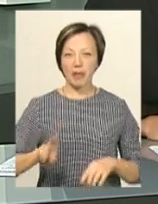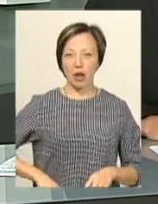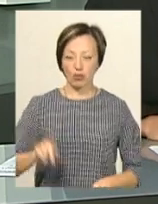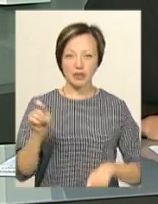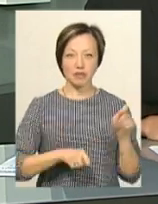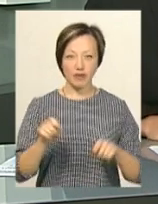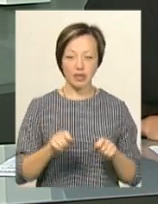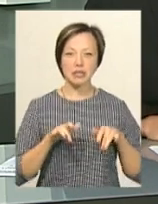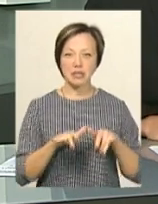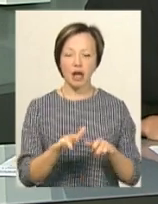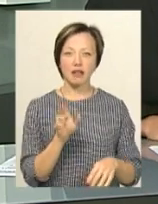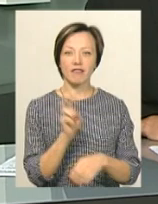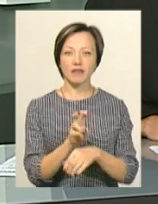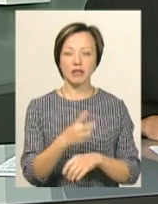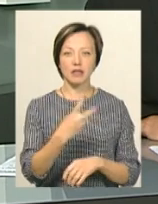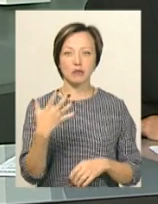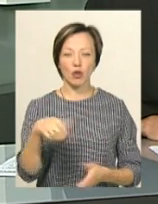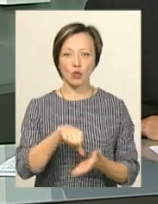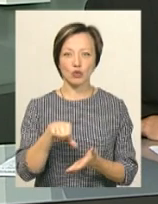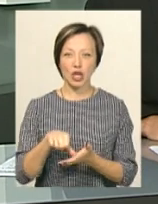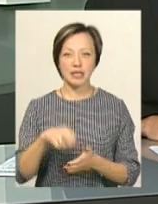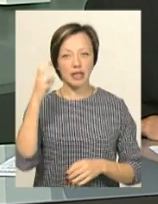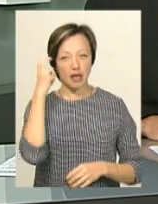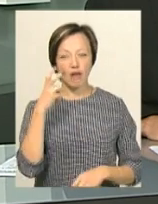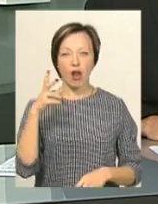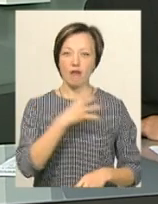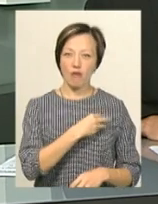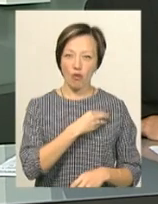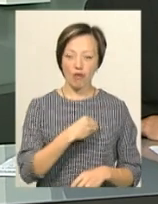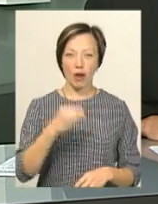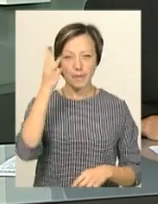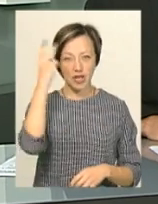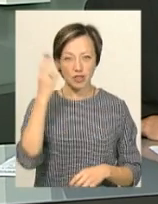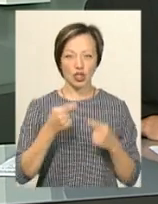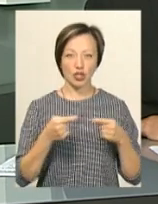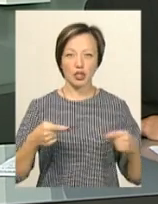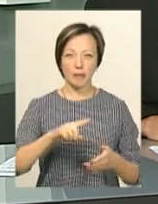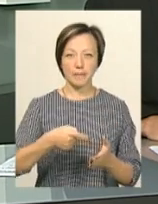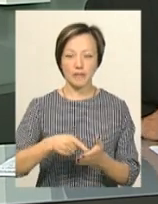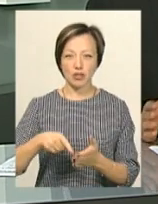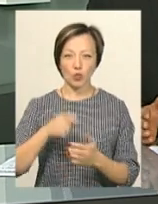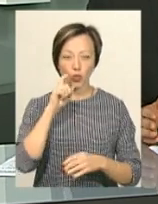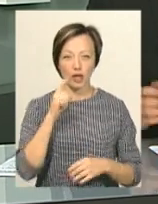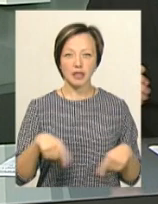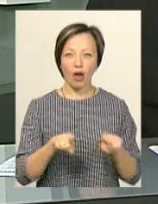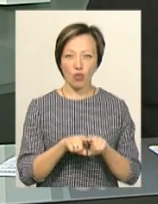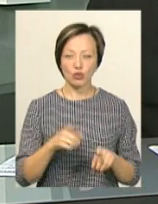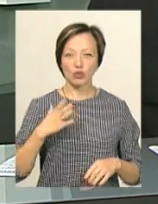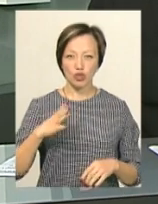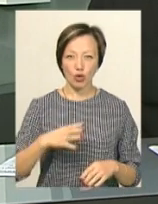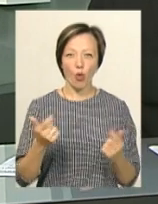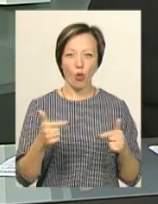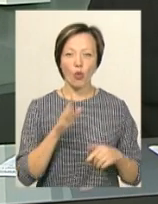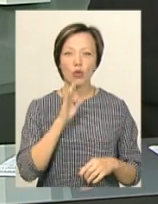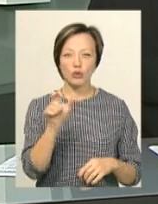Родіонової, захід відвідують 25 учасників з Києва, Львова, Хмельницького та інших міст України. Також очікують